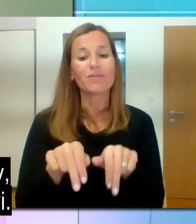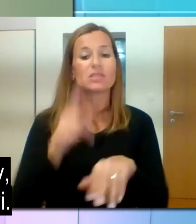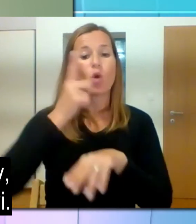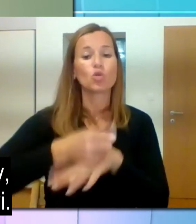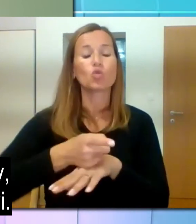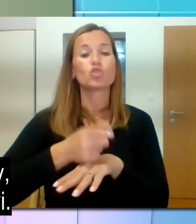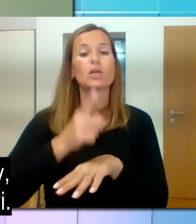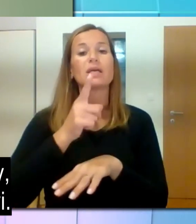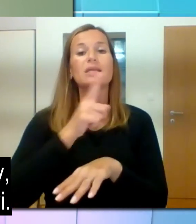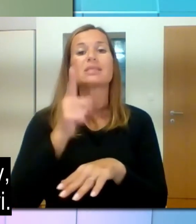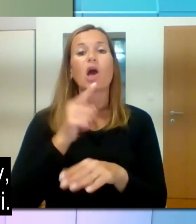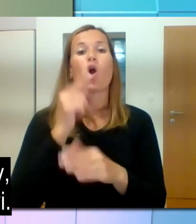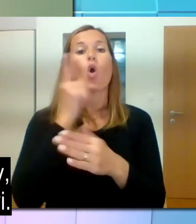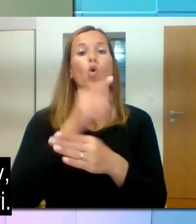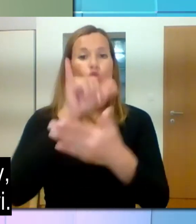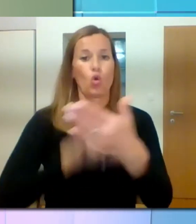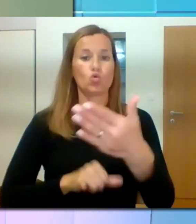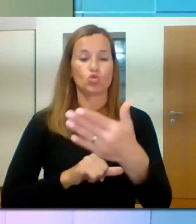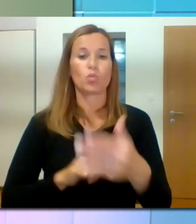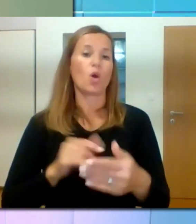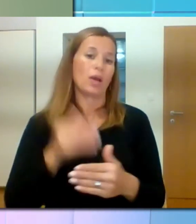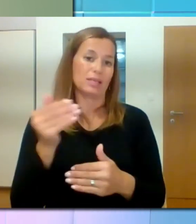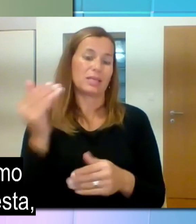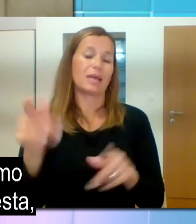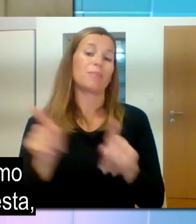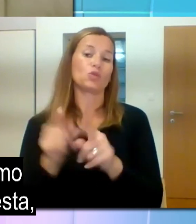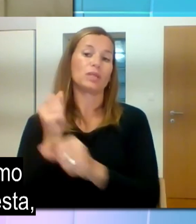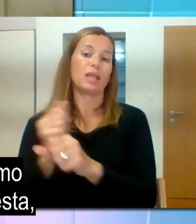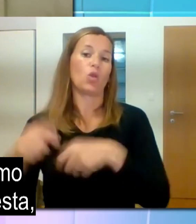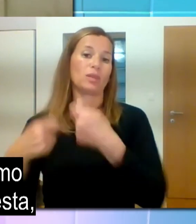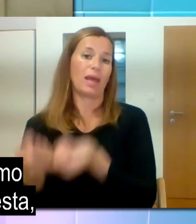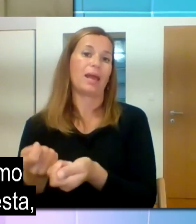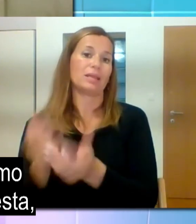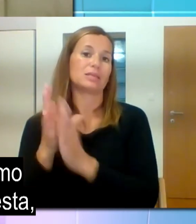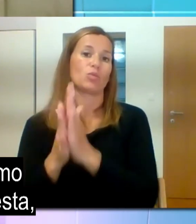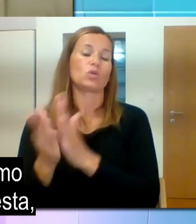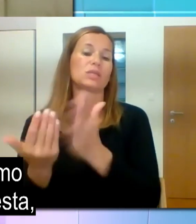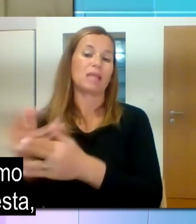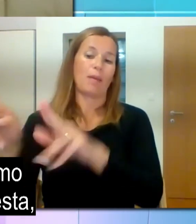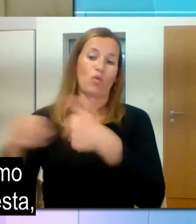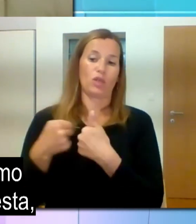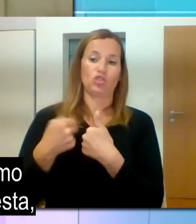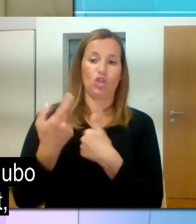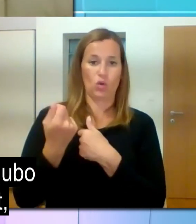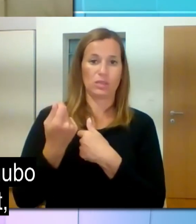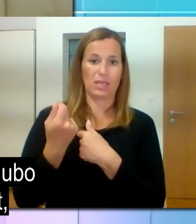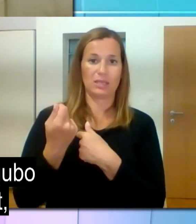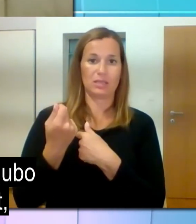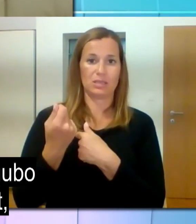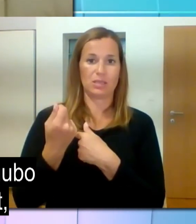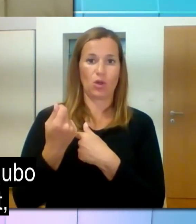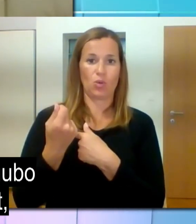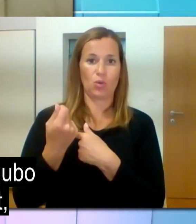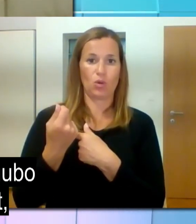sredstev, ko se jih dejansko nabavi. Torej dejansko, ko govorimo o prilagoditvi delovnega mesta,